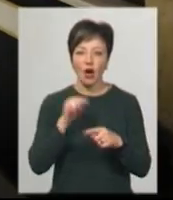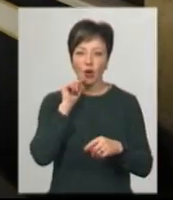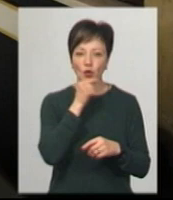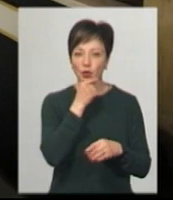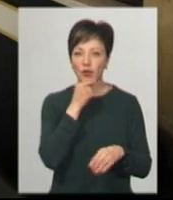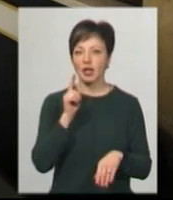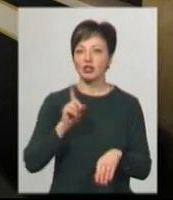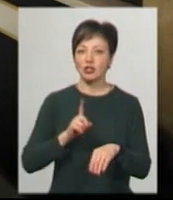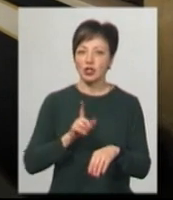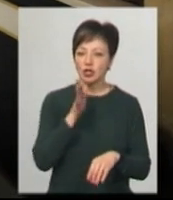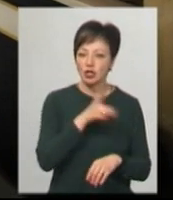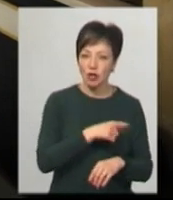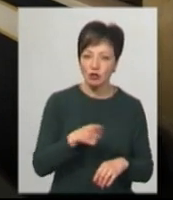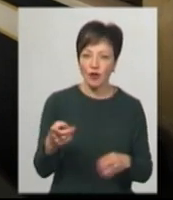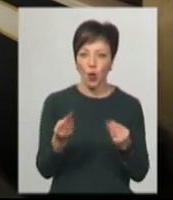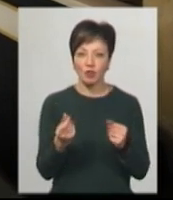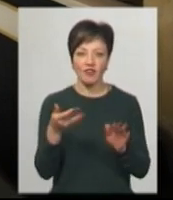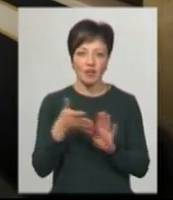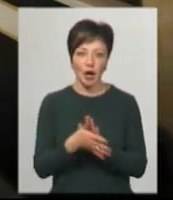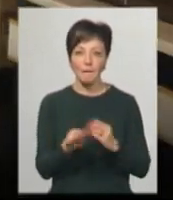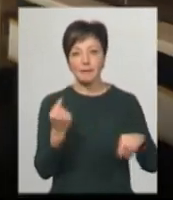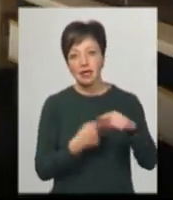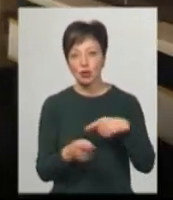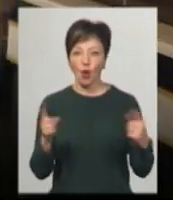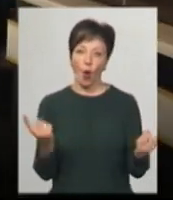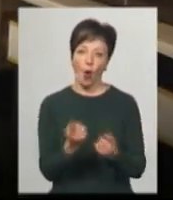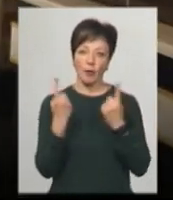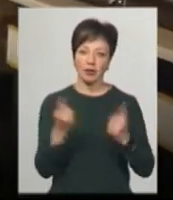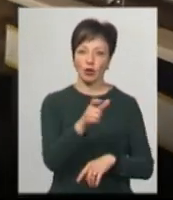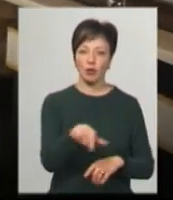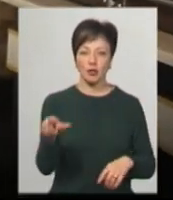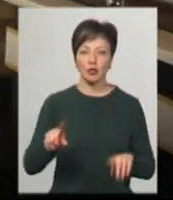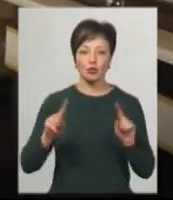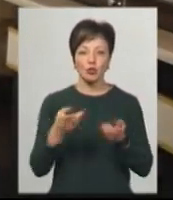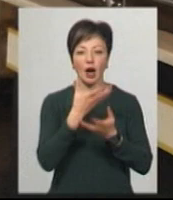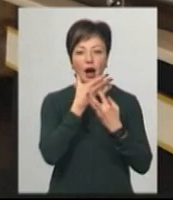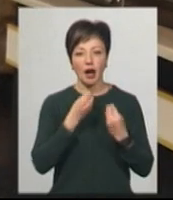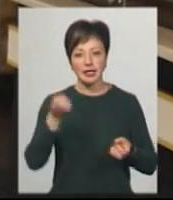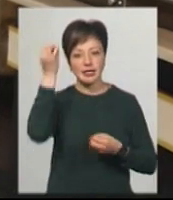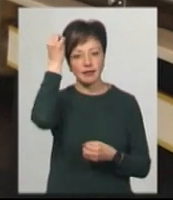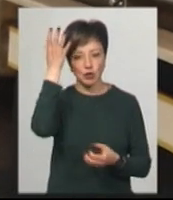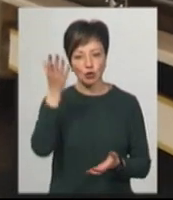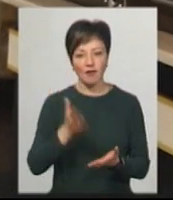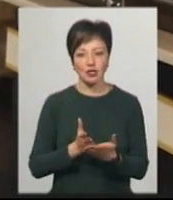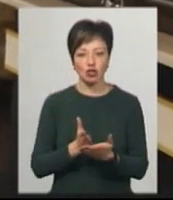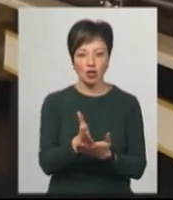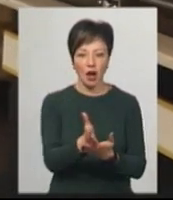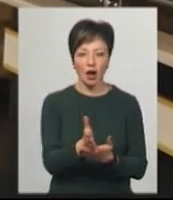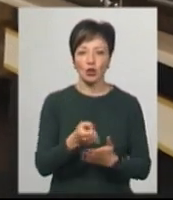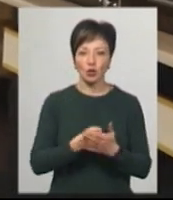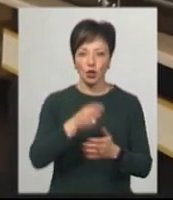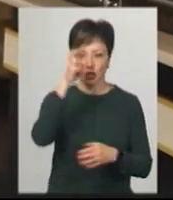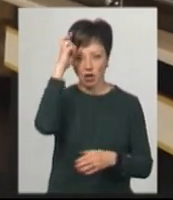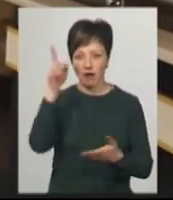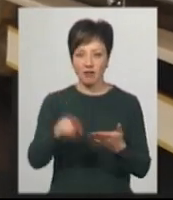часові і грошові витрати як бізнесу, так і простих громадян. Це досить гарний цивілізований шлях до держави